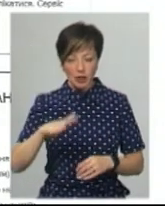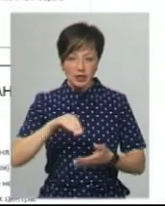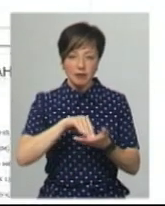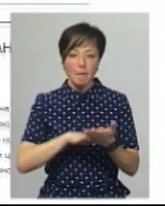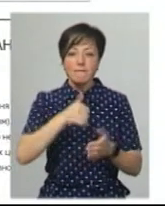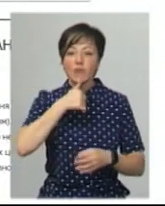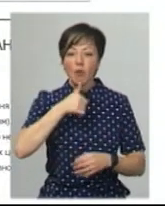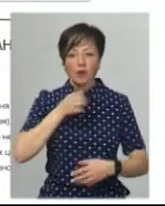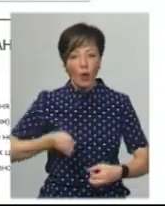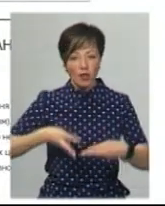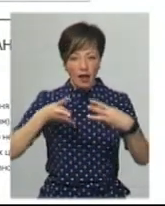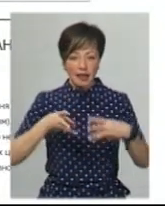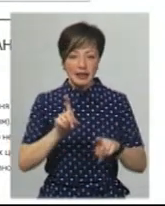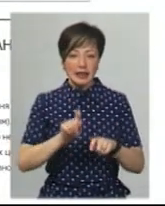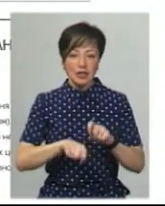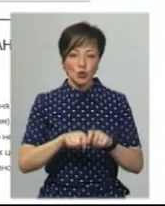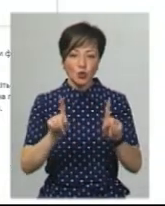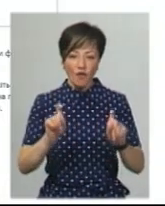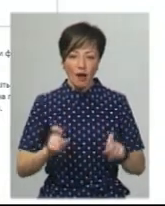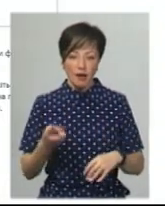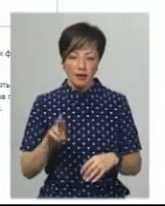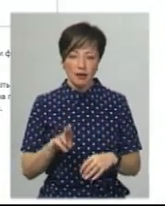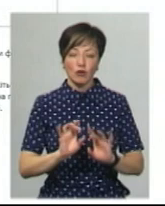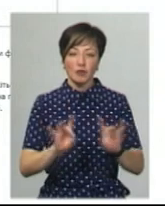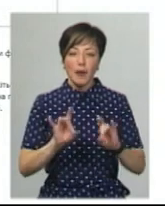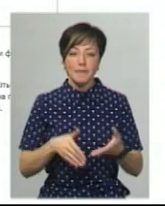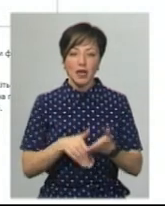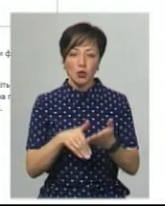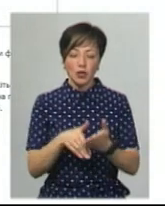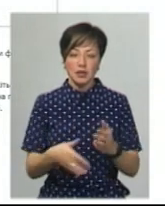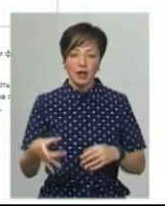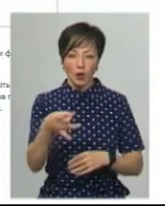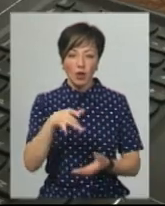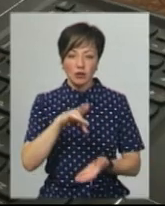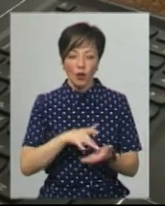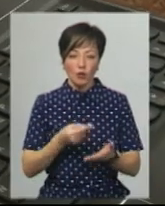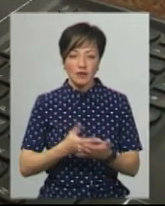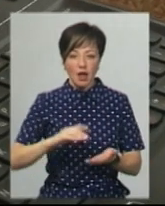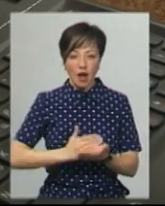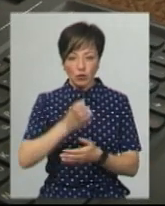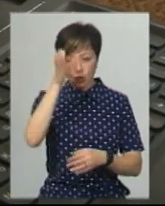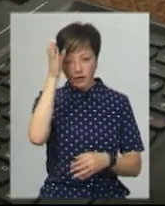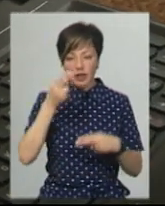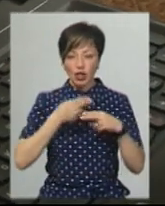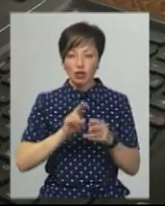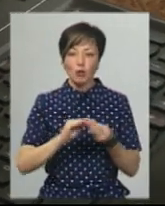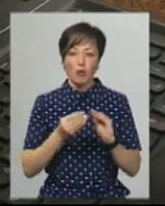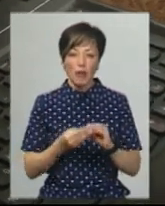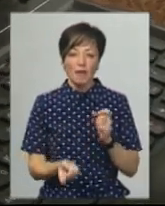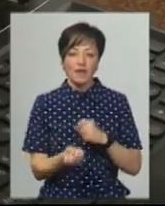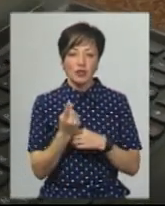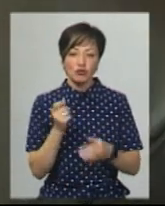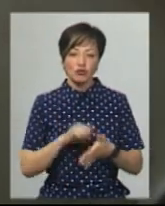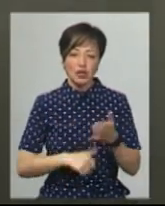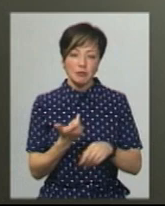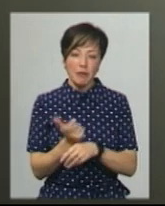пробне онлайн-тестування, розповідає методистка Вінницького регіонального центру оцінювання якості освіти Ірина Ковальчук. Каже, технічні проблеми виникли